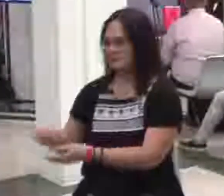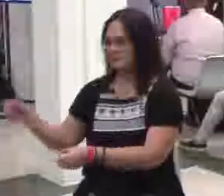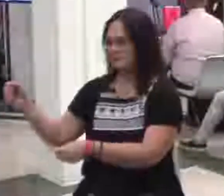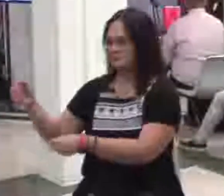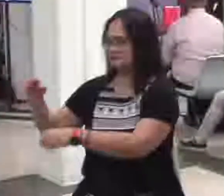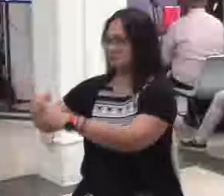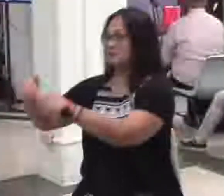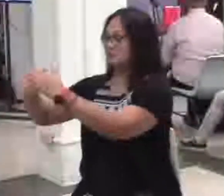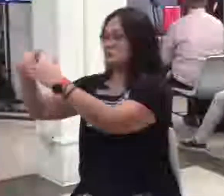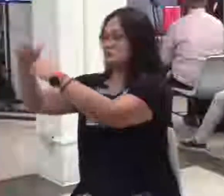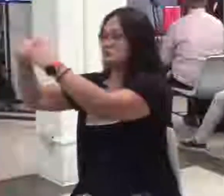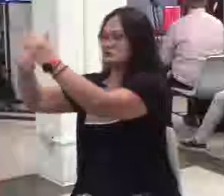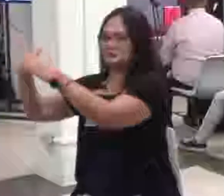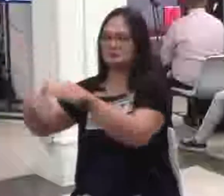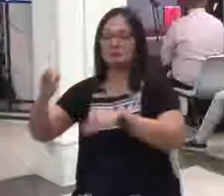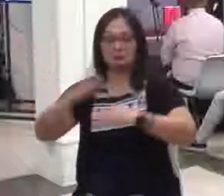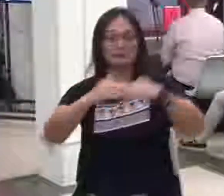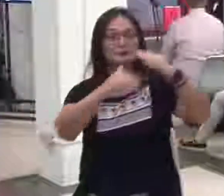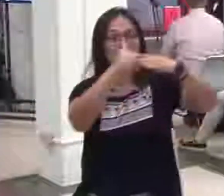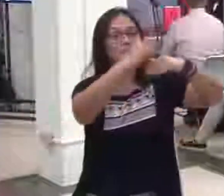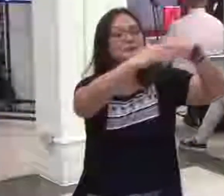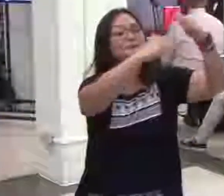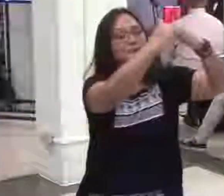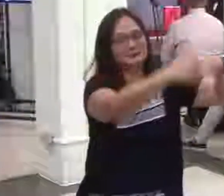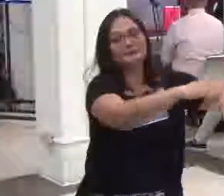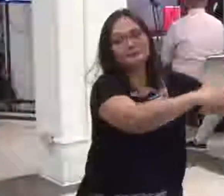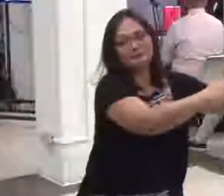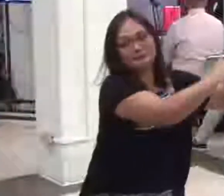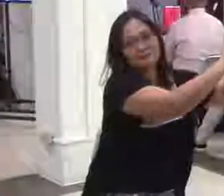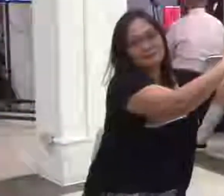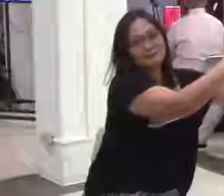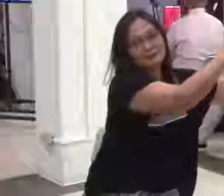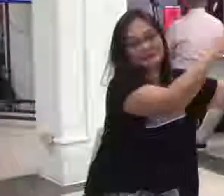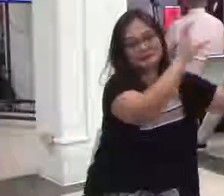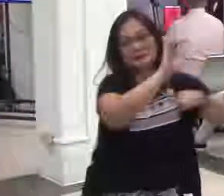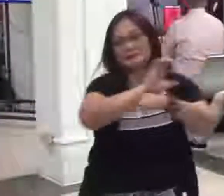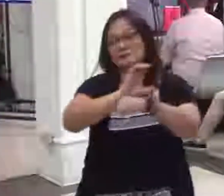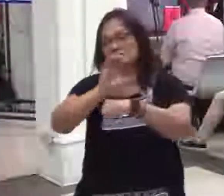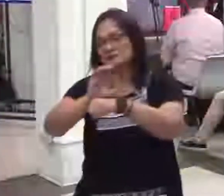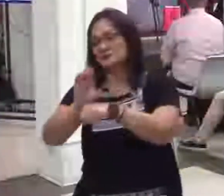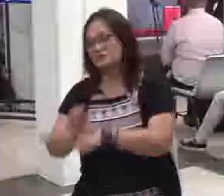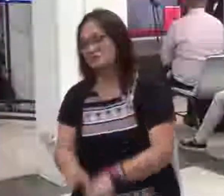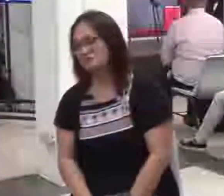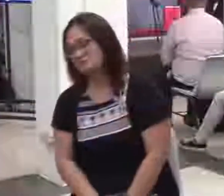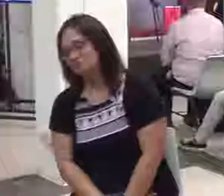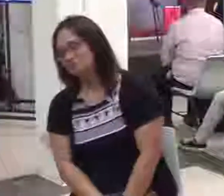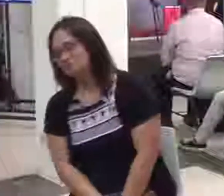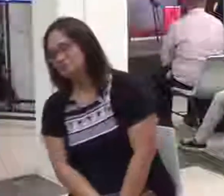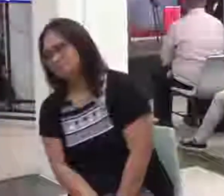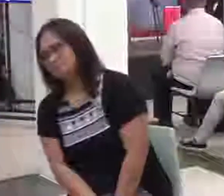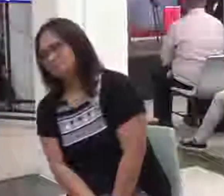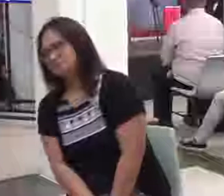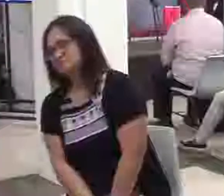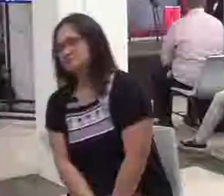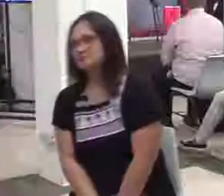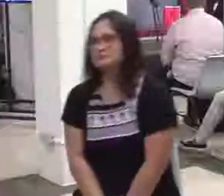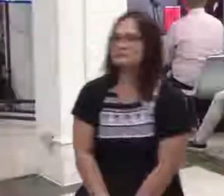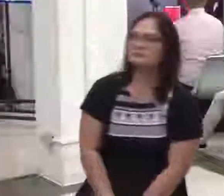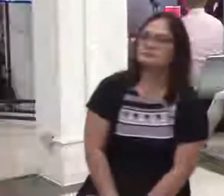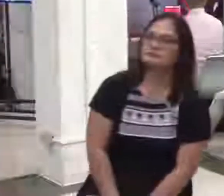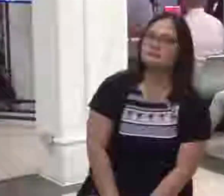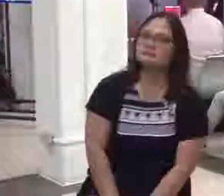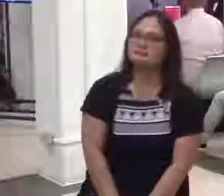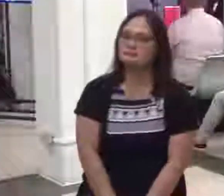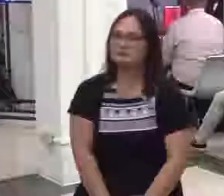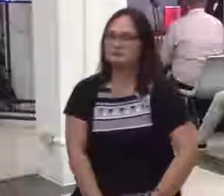na mag-accommodate ng isang libong tao. Marami po nagtaasan yung kilay. You know? Eh